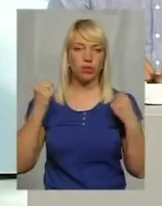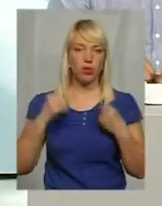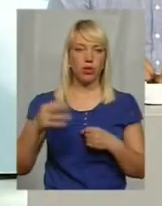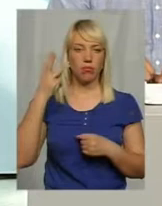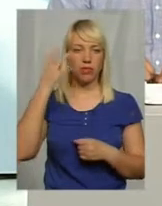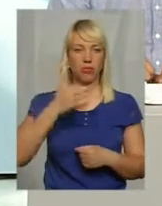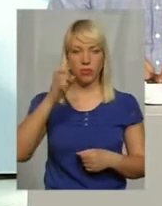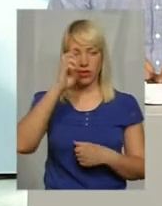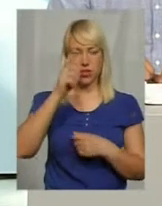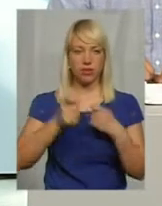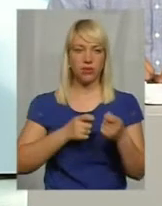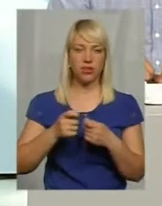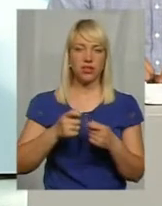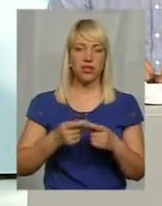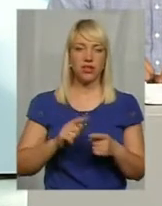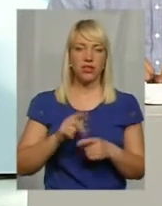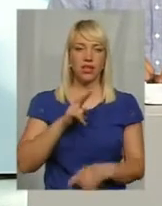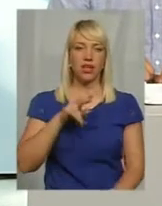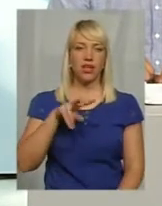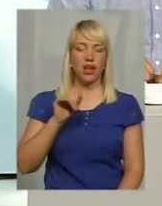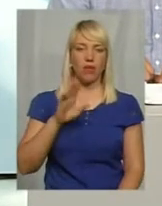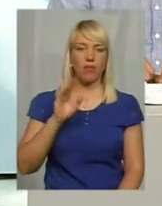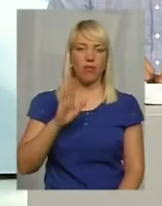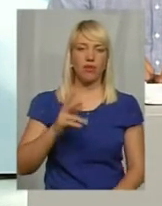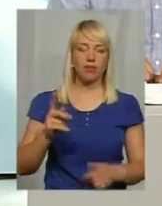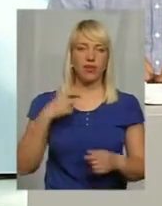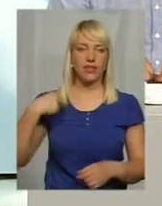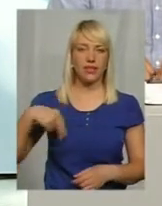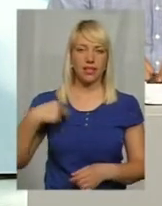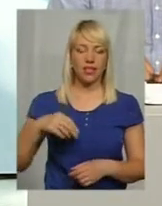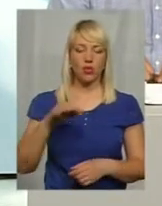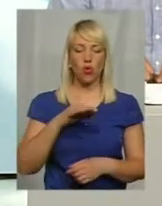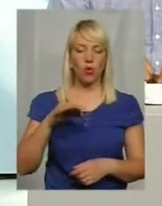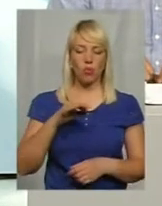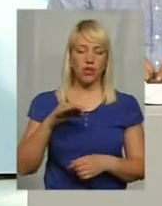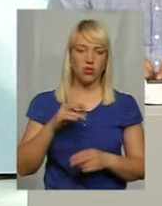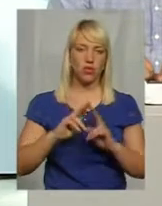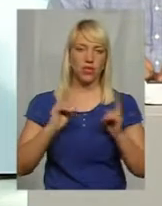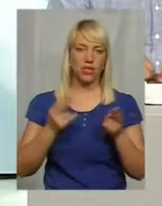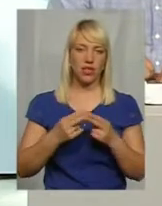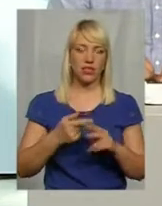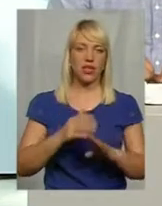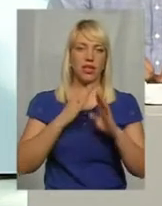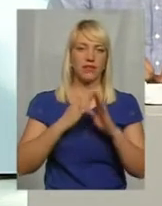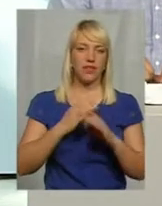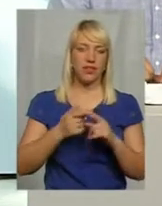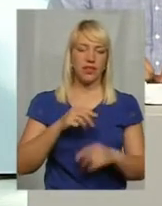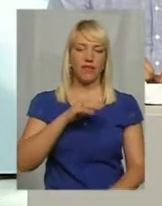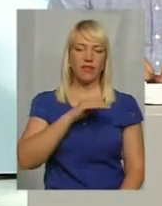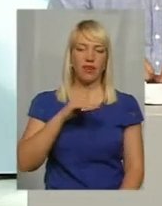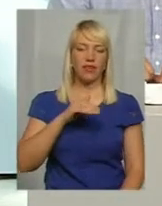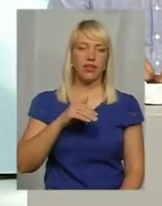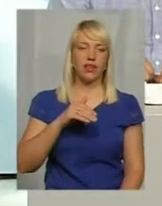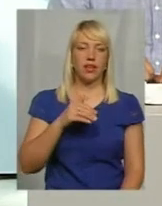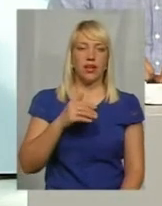облдержадміністрації Володимиром Клімовим і президентом обласної федерації Тхеквандо ВТФ заслуженим тренером